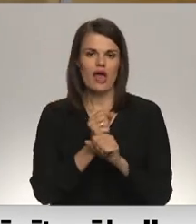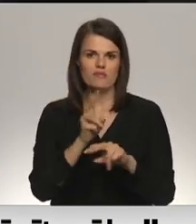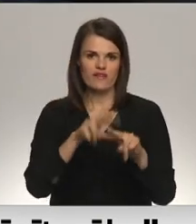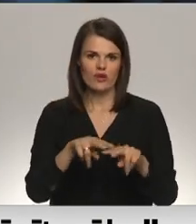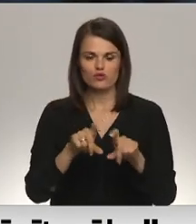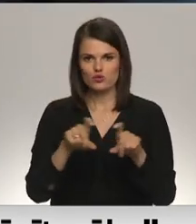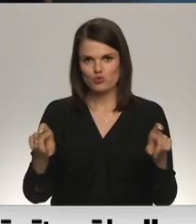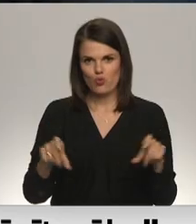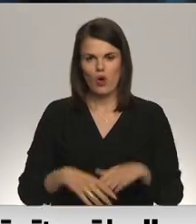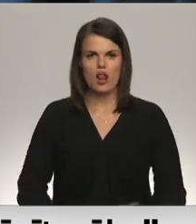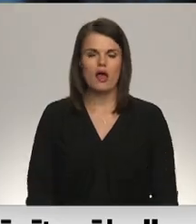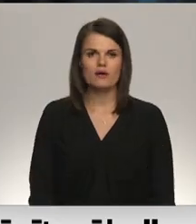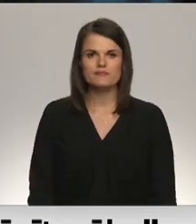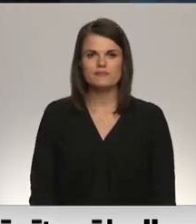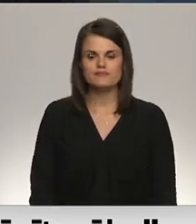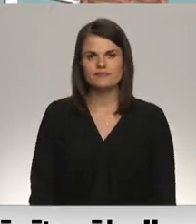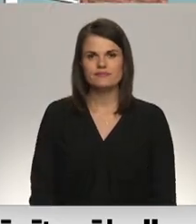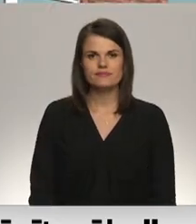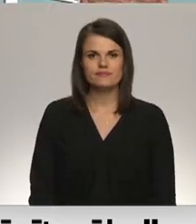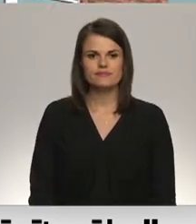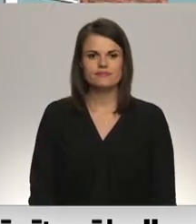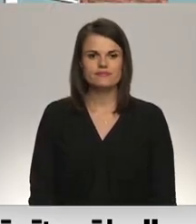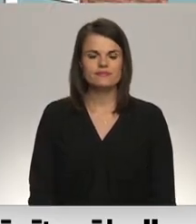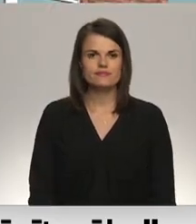skolā. Madar Līcīte, Egras Kovaļevskis, Latvijas televīzija.